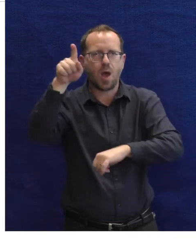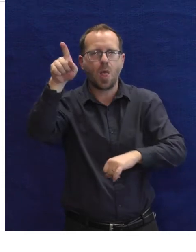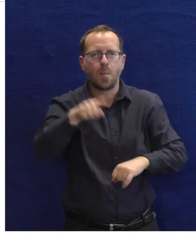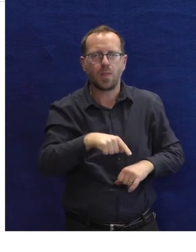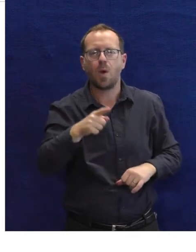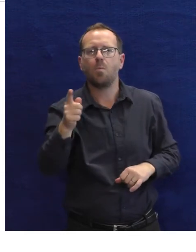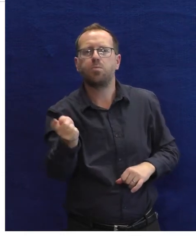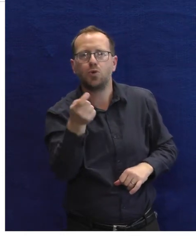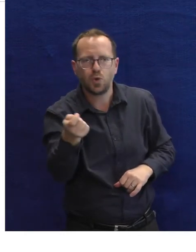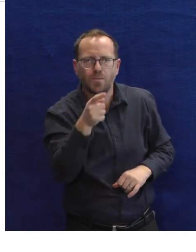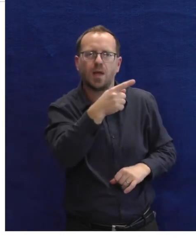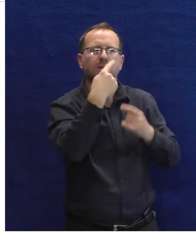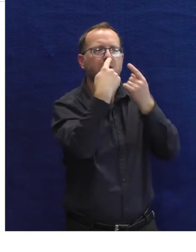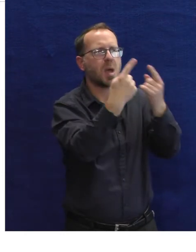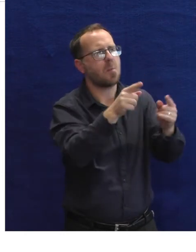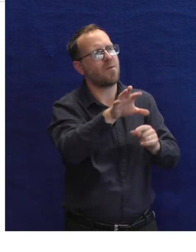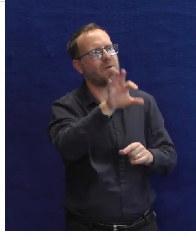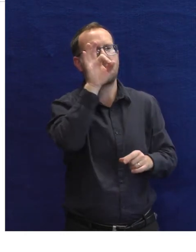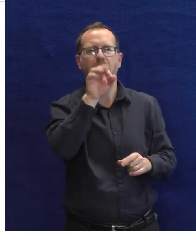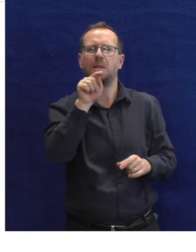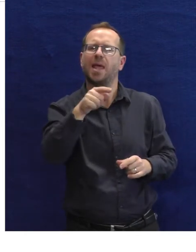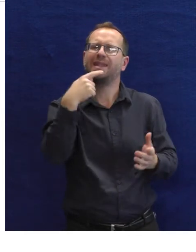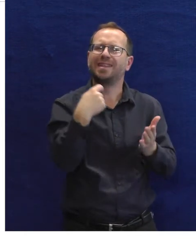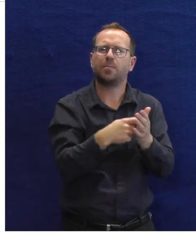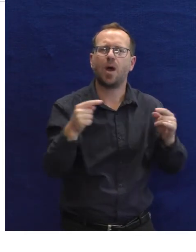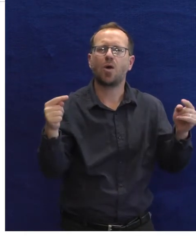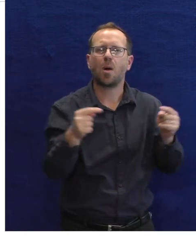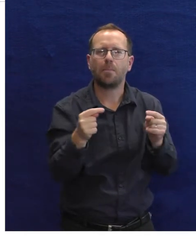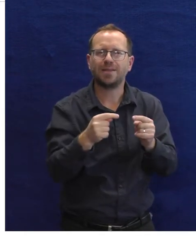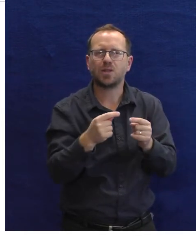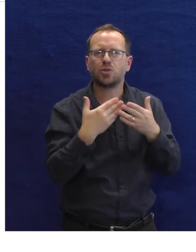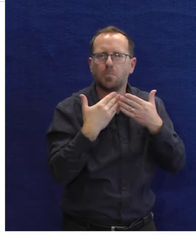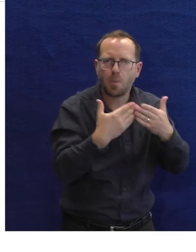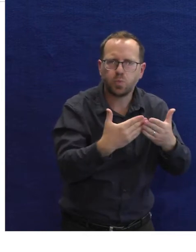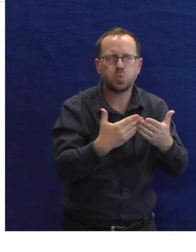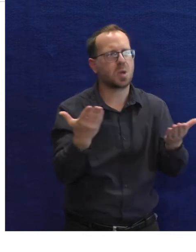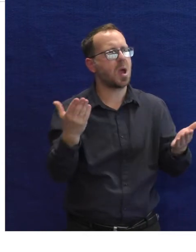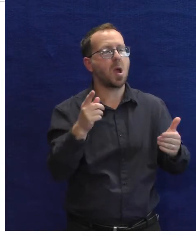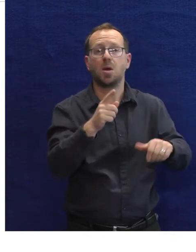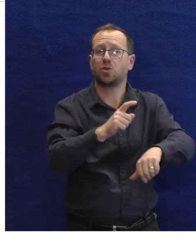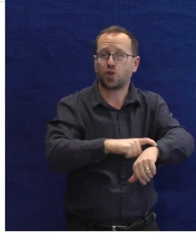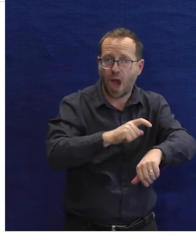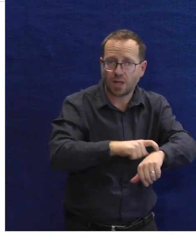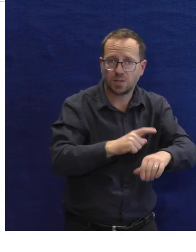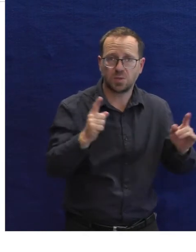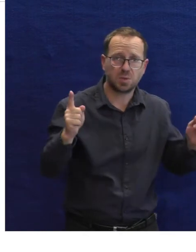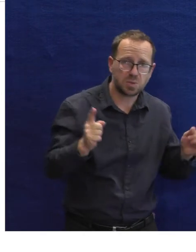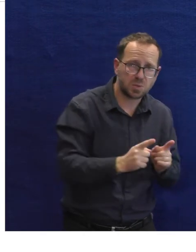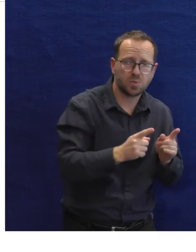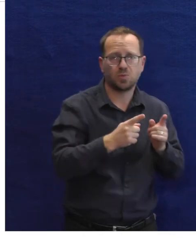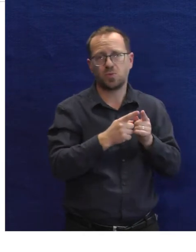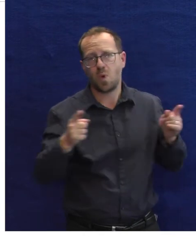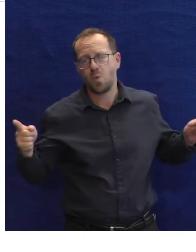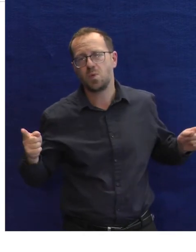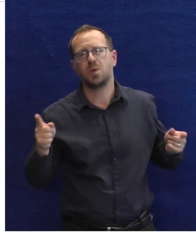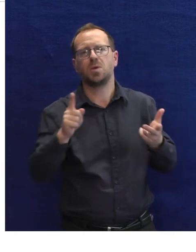Tady vyplníte veškeré údaje, v vaše jméno, příjmení, jakou pomůcku byste si rádi vyzkoušeli nebo zapůjčili, na jak